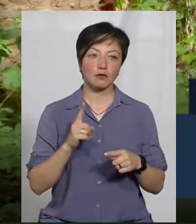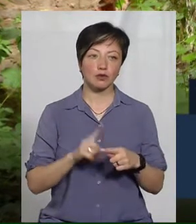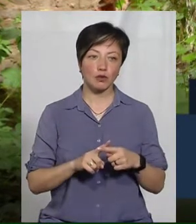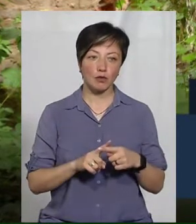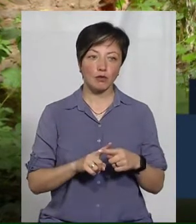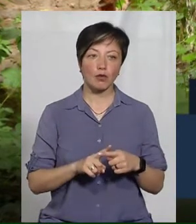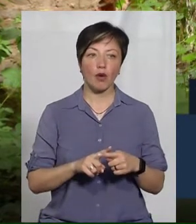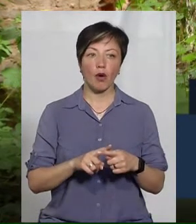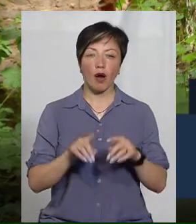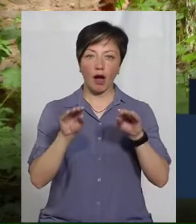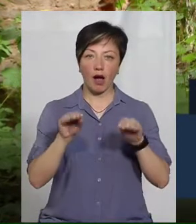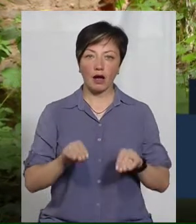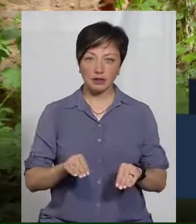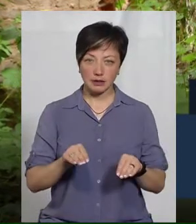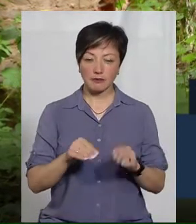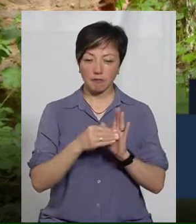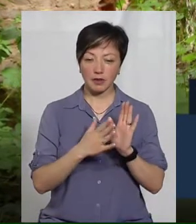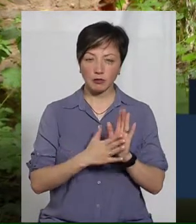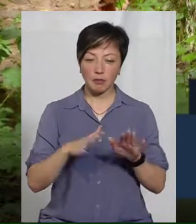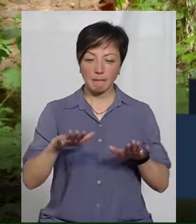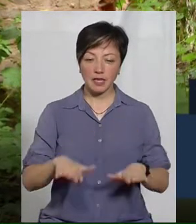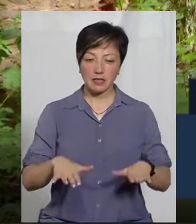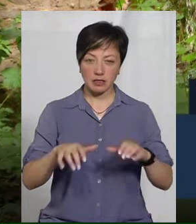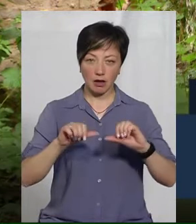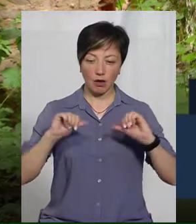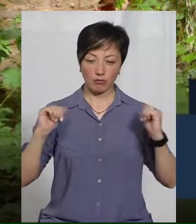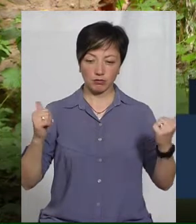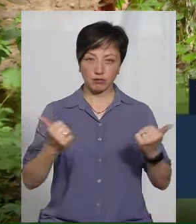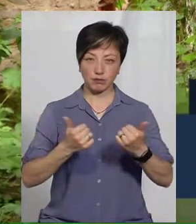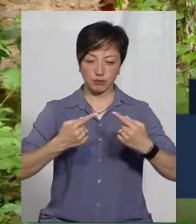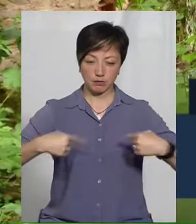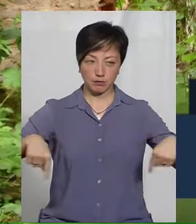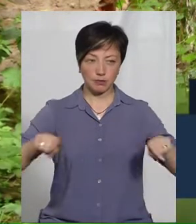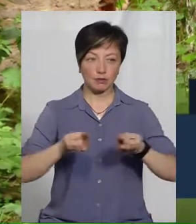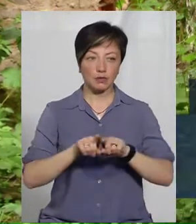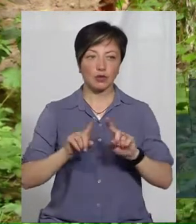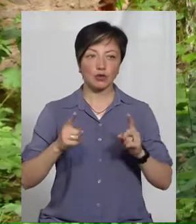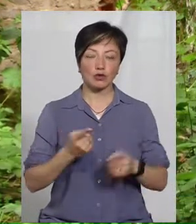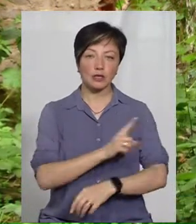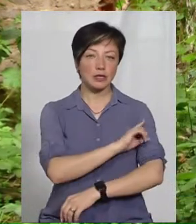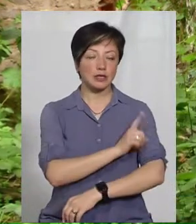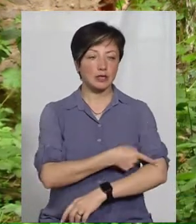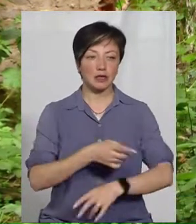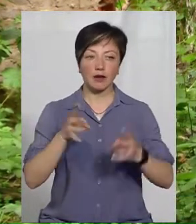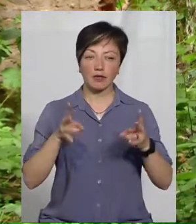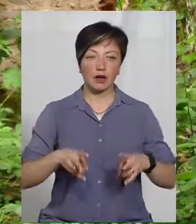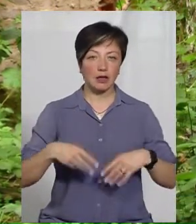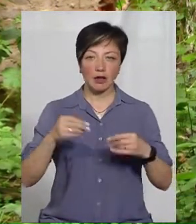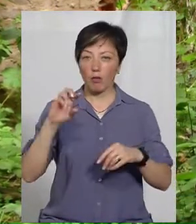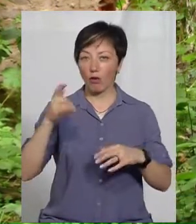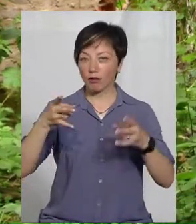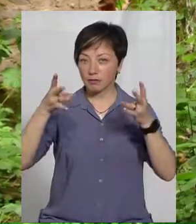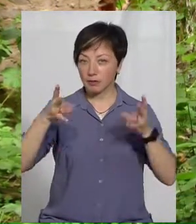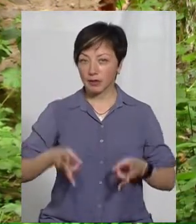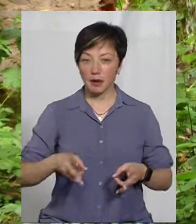щоб дійсно це місто огородити, це місце, тому що воно дуже гостроаварійне. І не дай Бог станеться якась